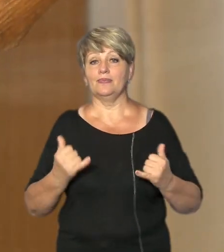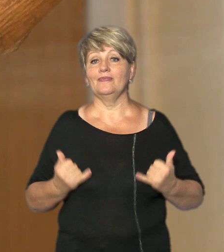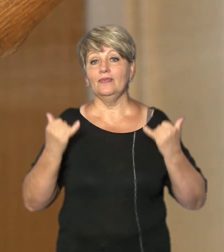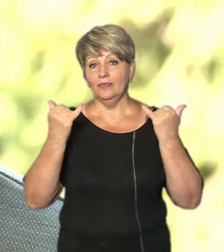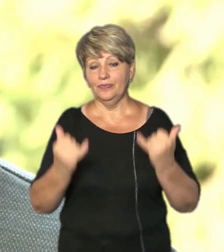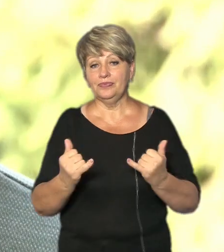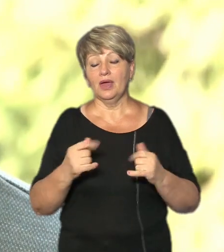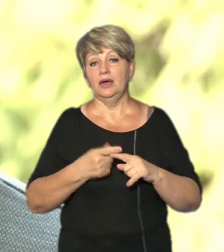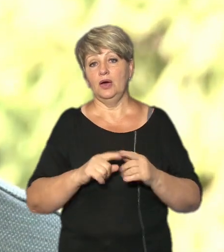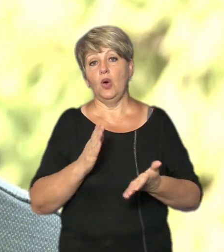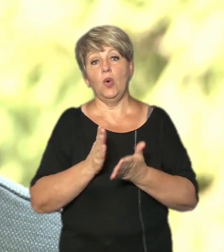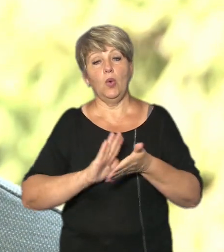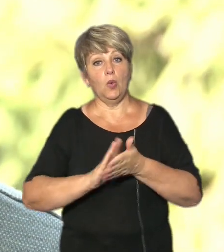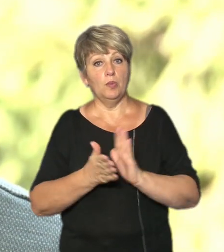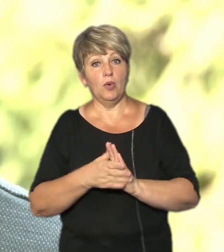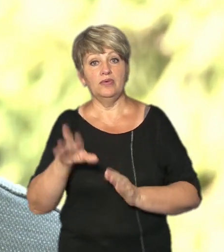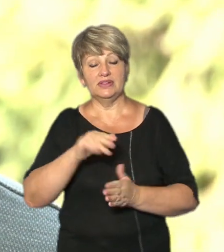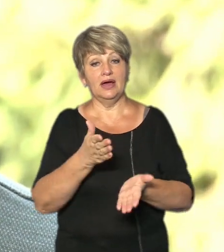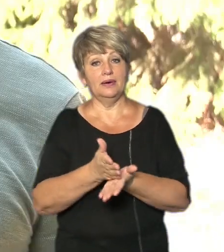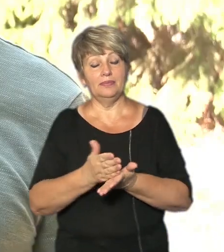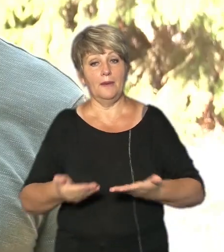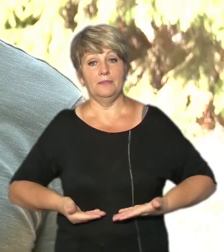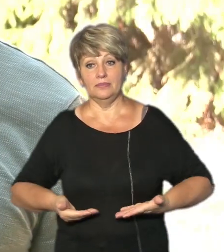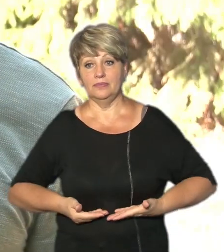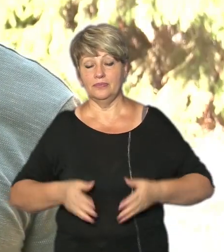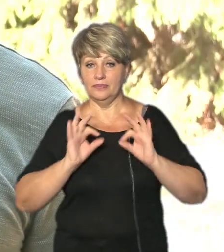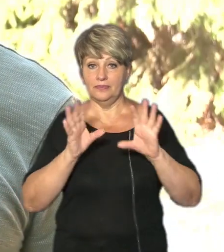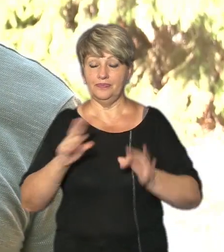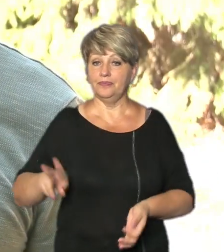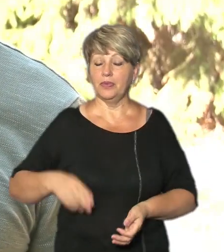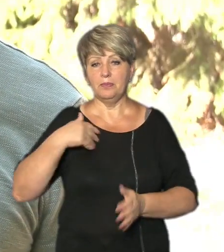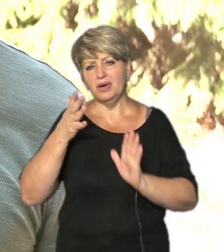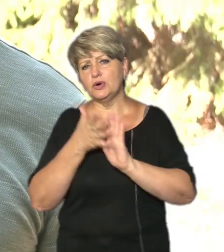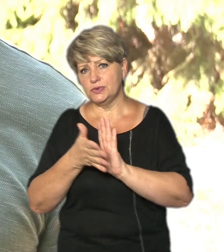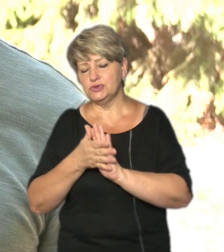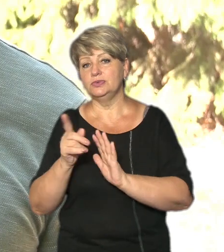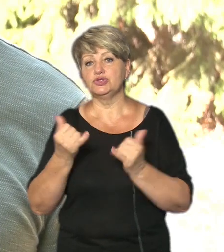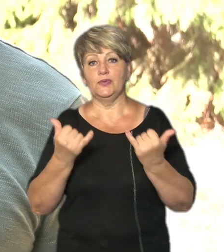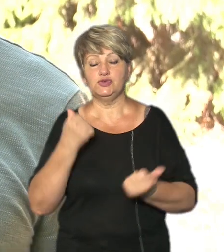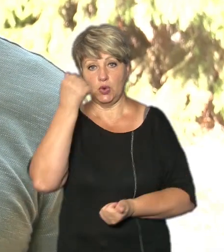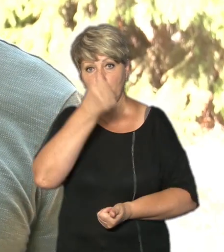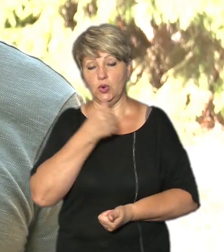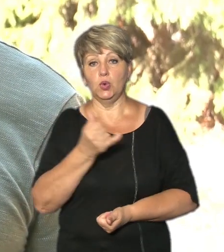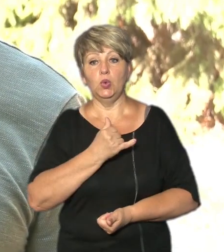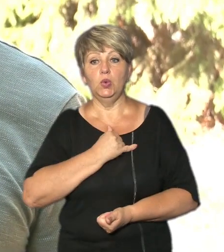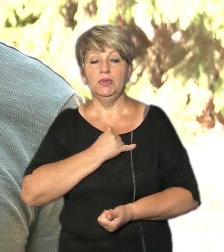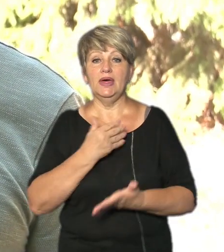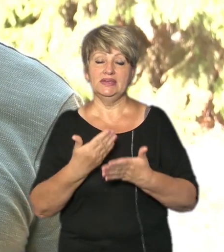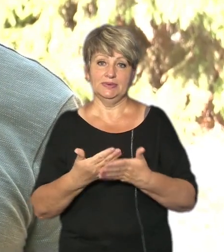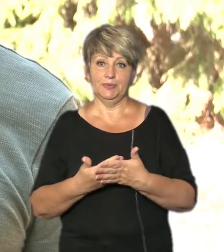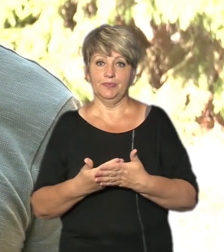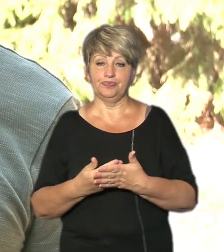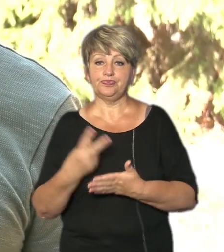перебування, каже директор зоопарку Євген Іван Ми розуміємо, що в цьому році у нас приблизно